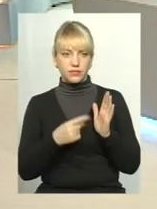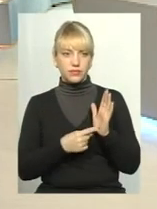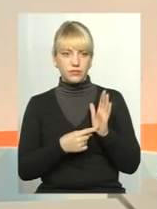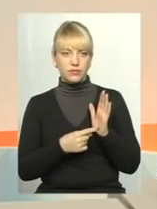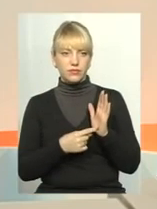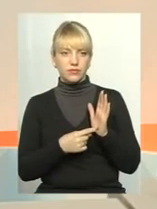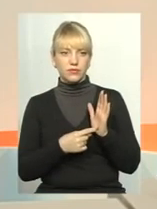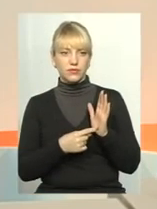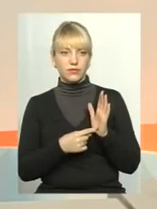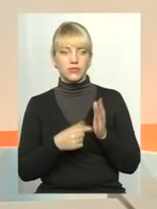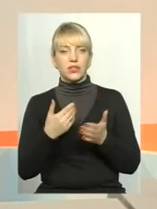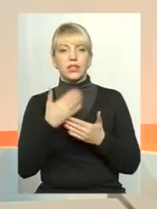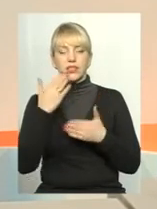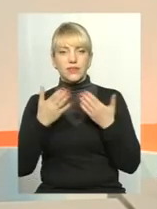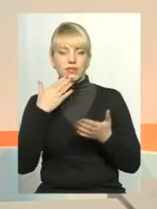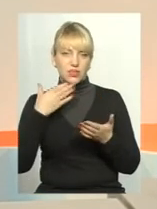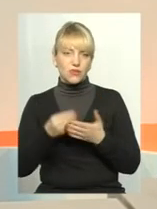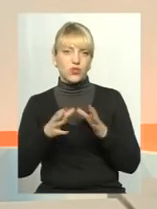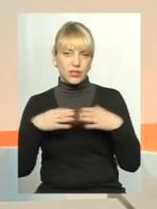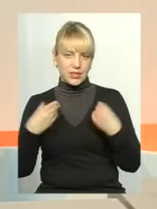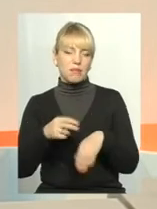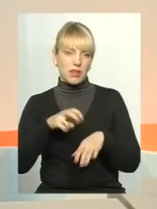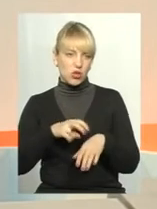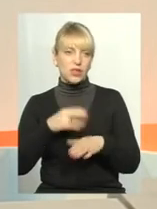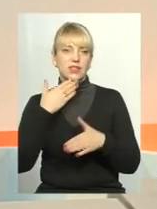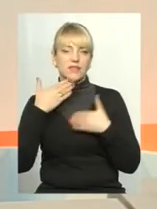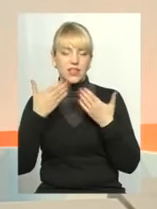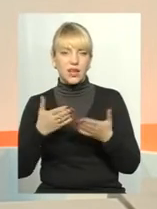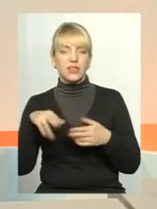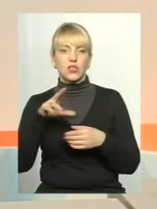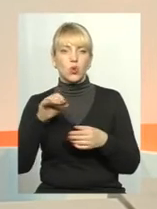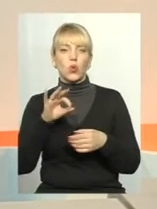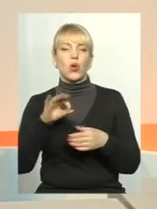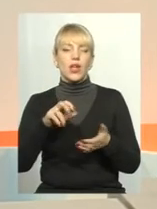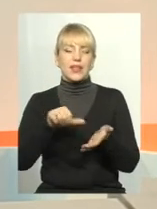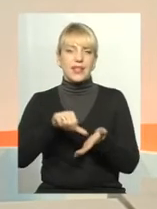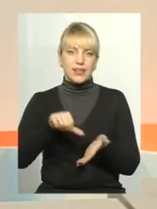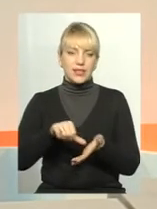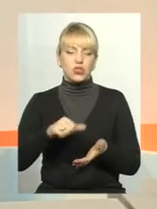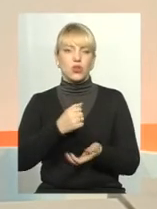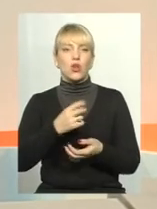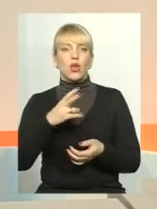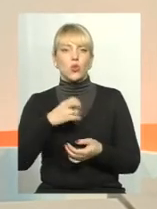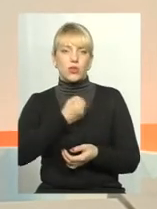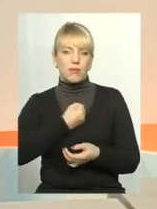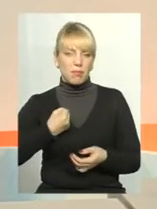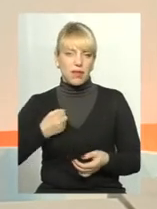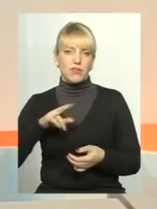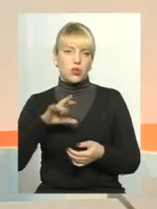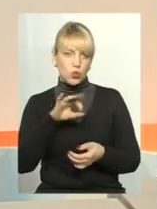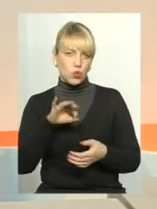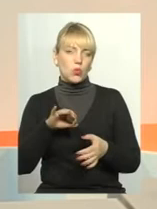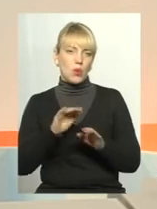Я навіть не знаю. Звертатися до свого сімейного лікаря, звертатися до свого дільничного терапевта, до свого педіатра. І, думаю,